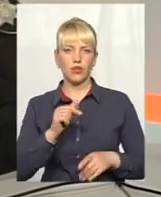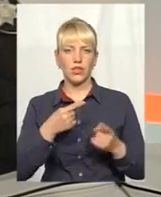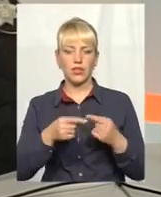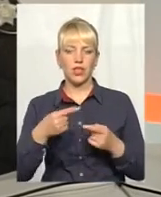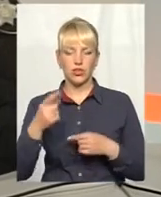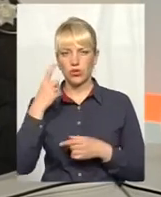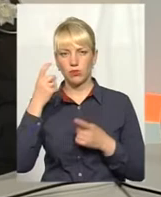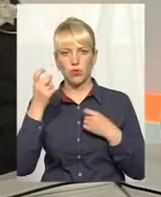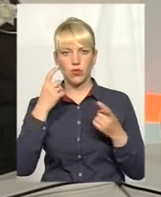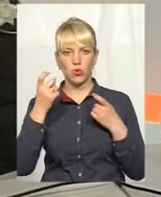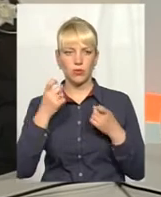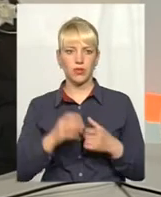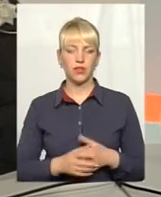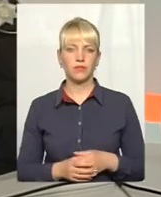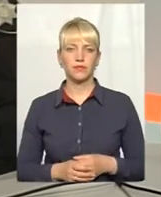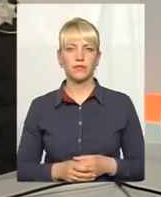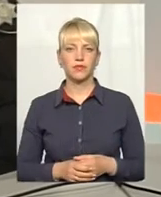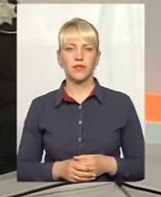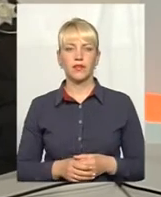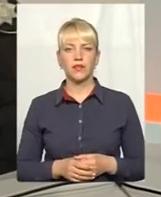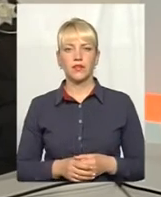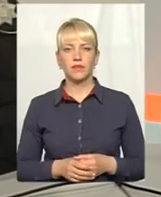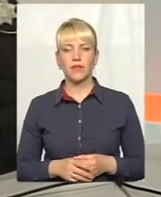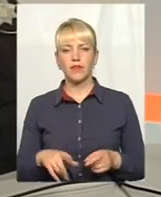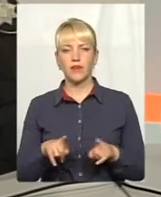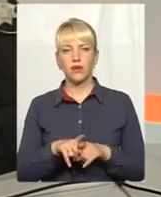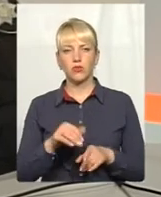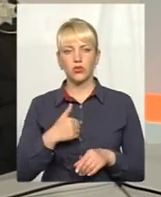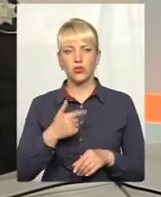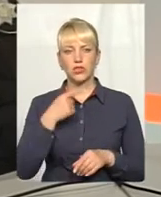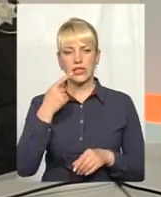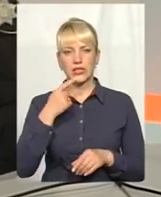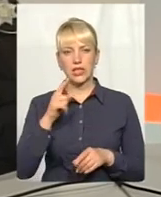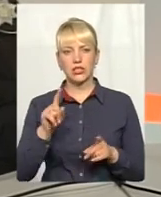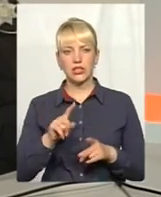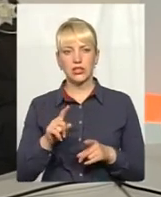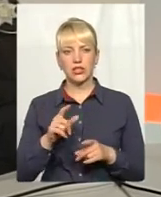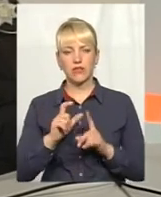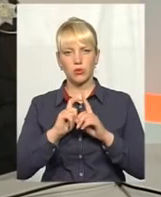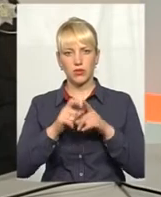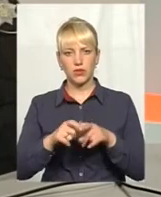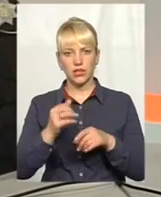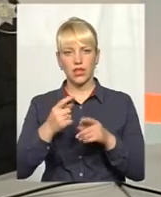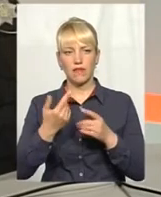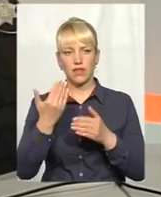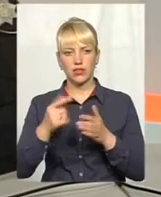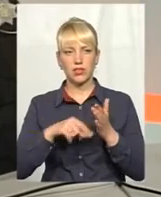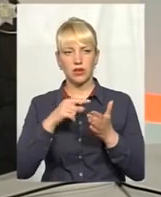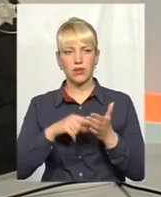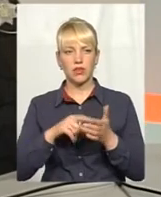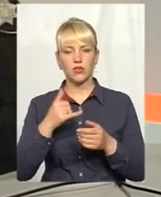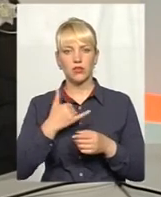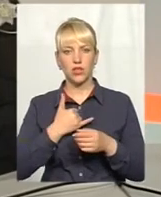і відповідно виконувати свої обов'язки. Хочу також ще зазначити наразі та відповідь на дане запитання, що в нас